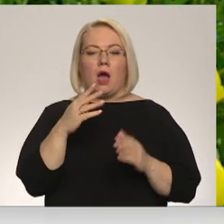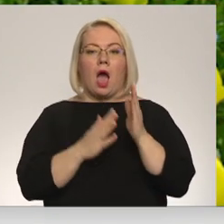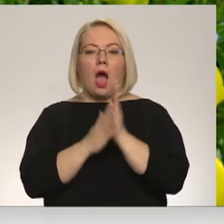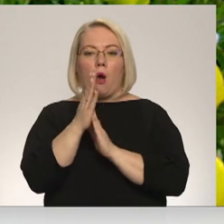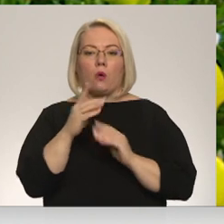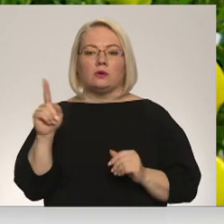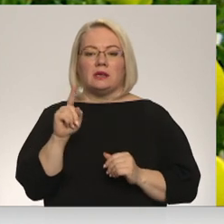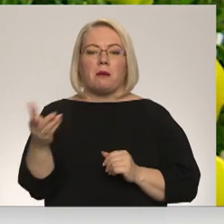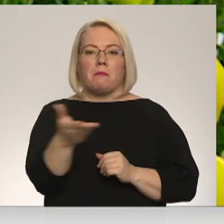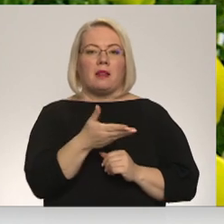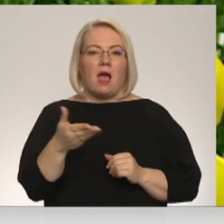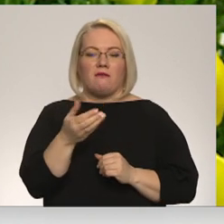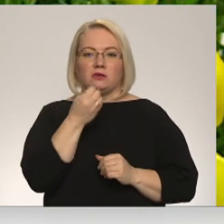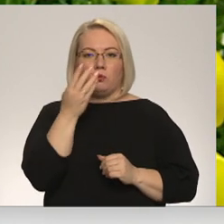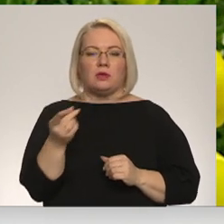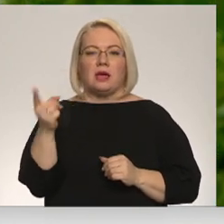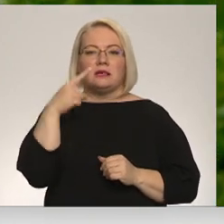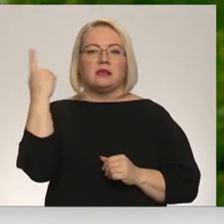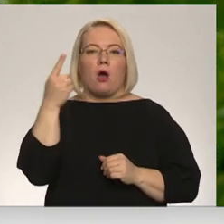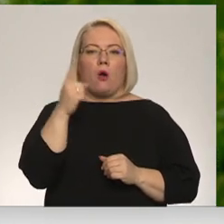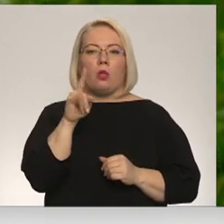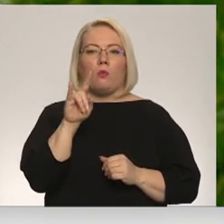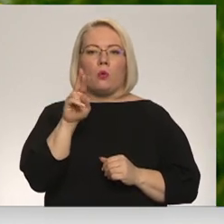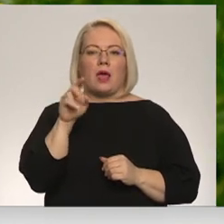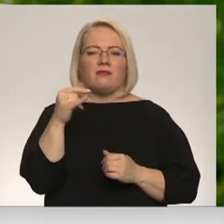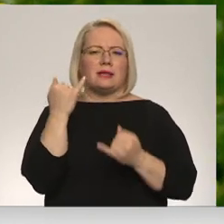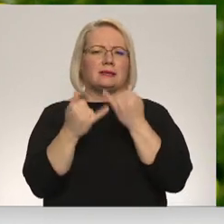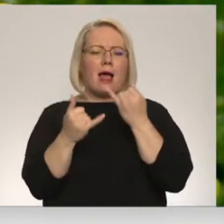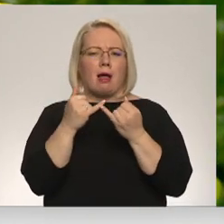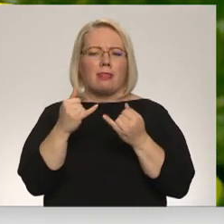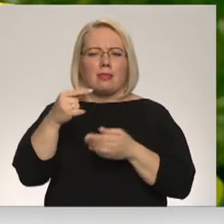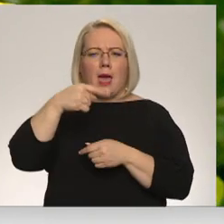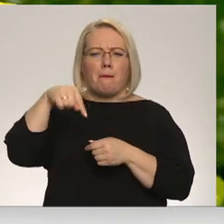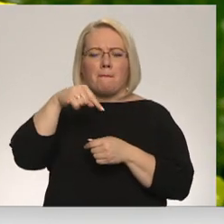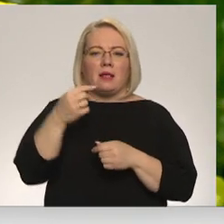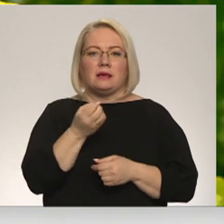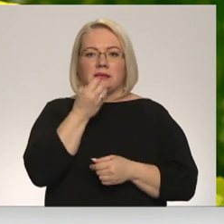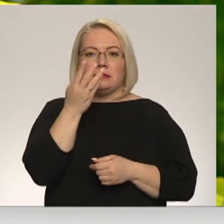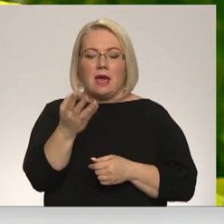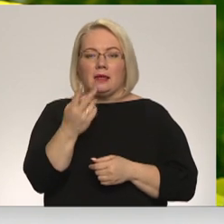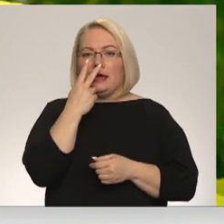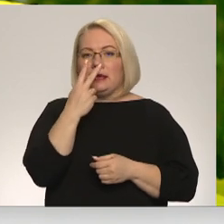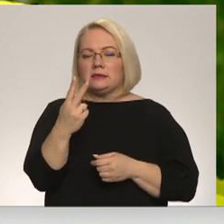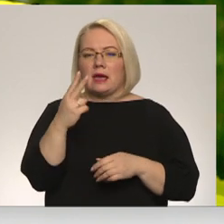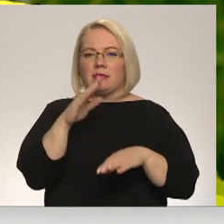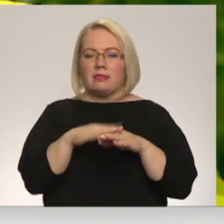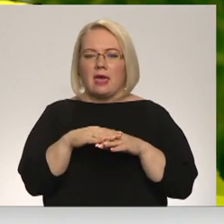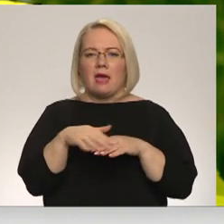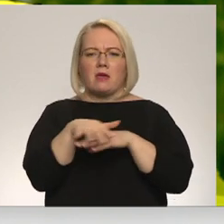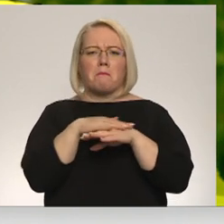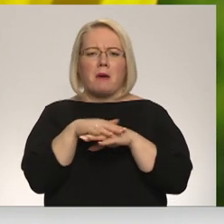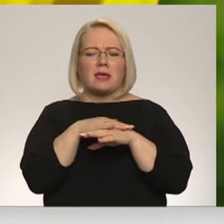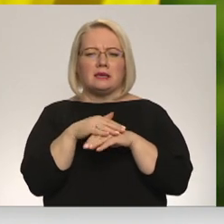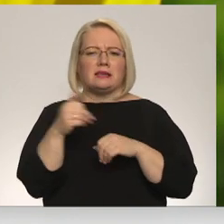pļauv iemītnieca – Eiropas salpurene. Augs ir ar dzelteniem un apaļiem ziediem. Izskata dēļtai mēdza piešķirt maģisks